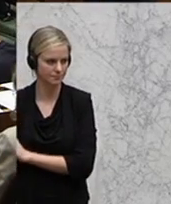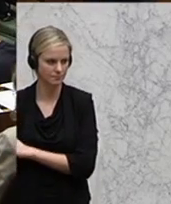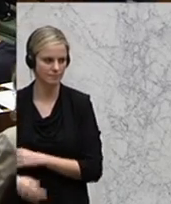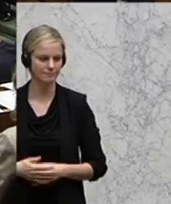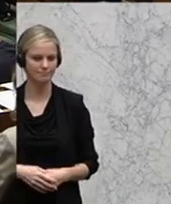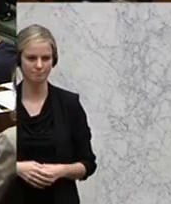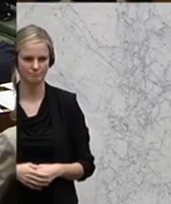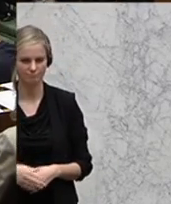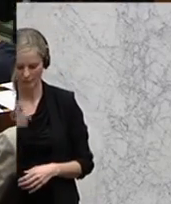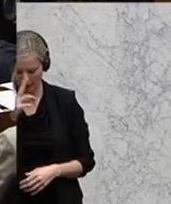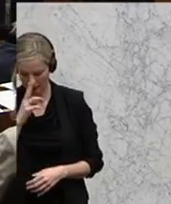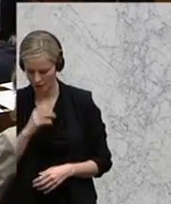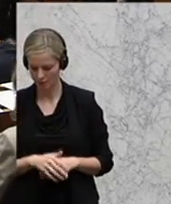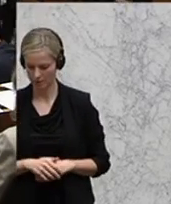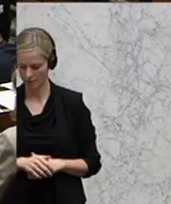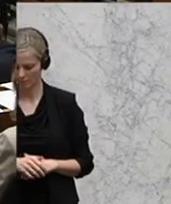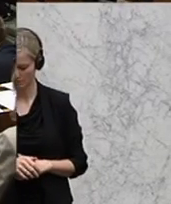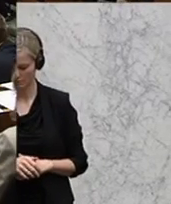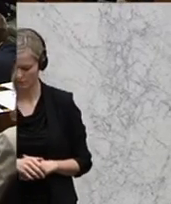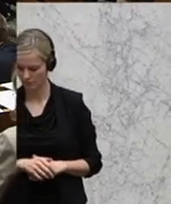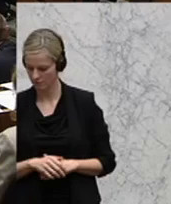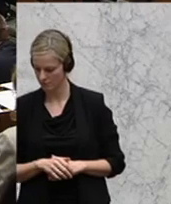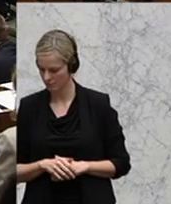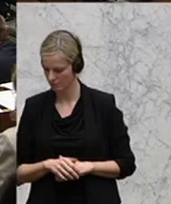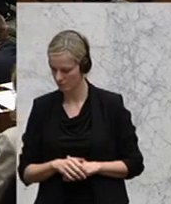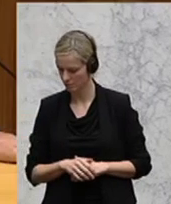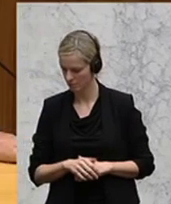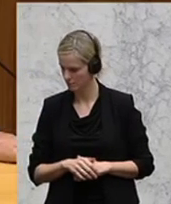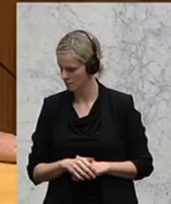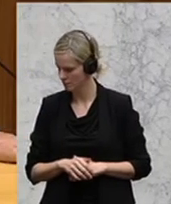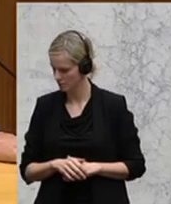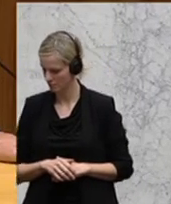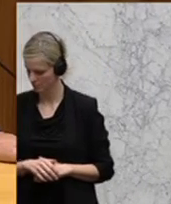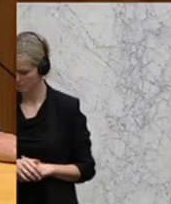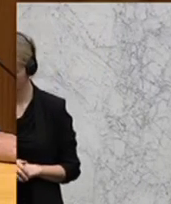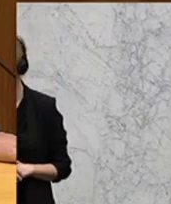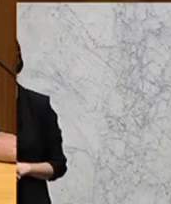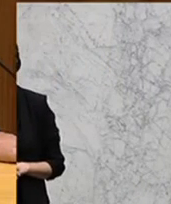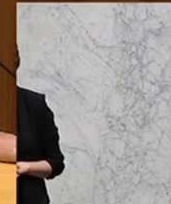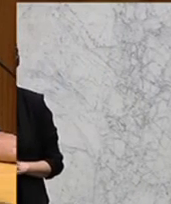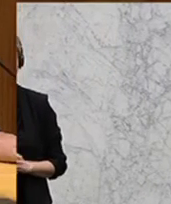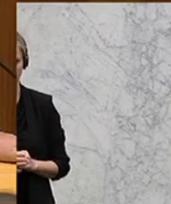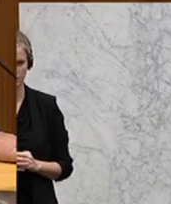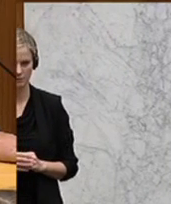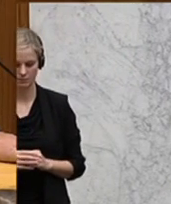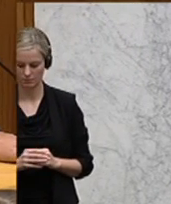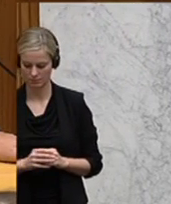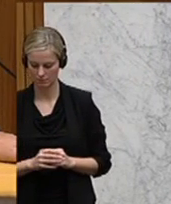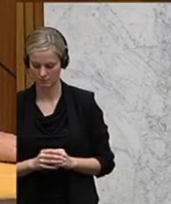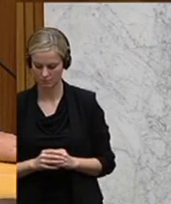Werte Kolleginnen und Kollegen, meine Damen und Herren auf der Regierungsbank, lieber Andreas Kohl,